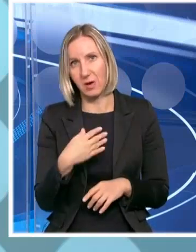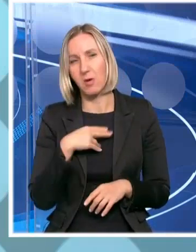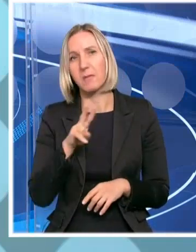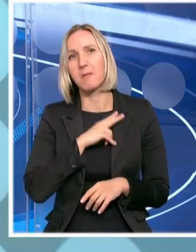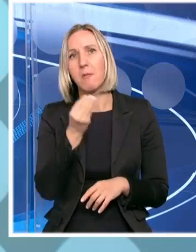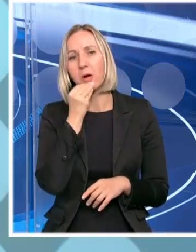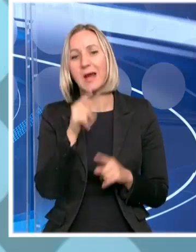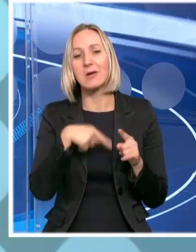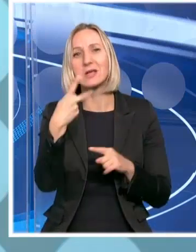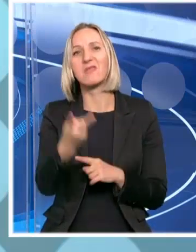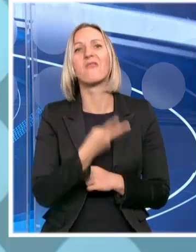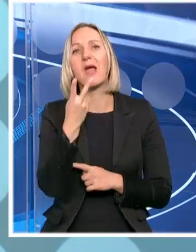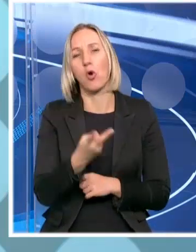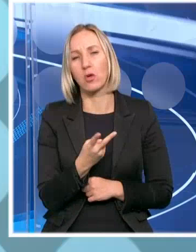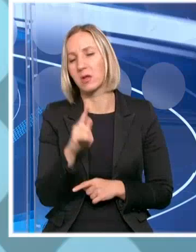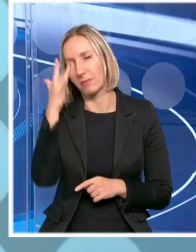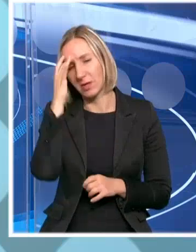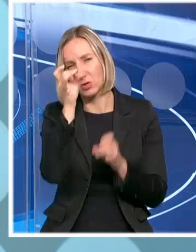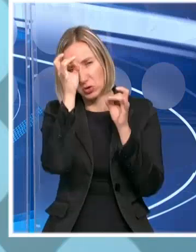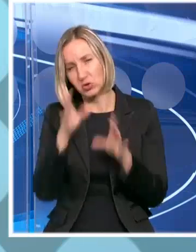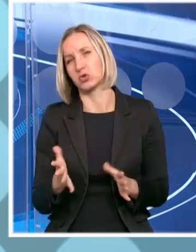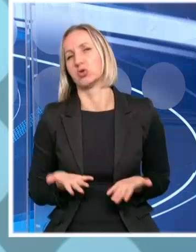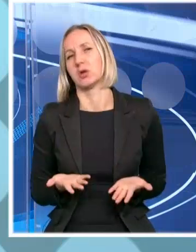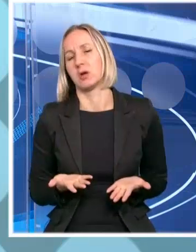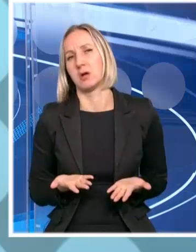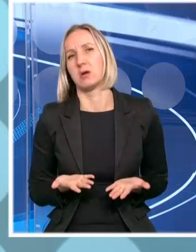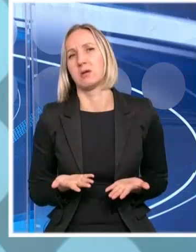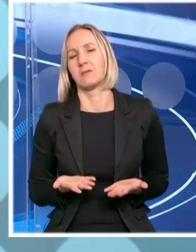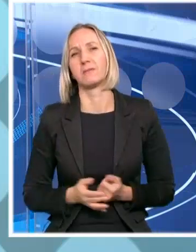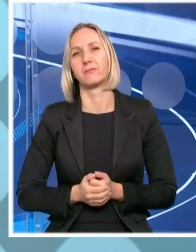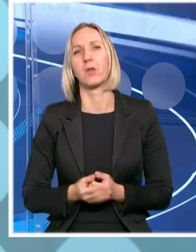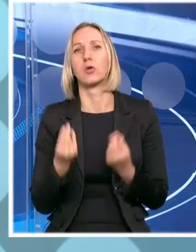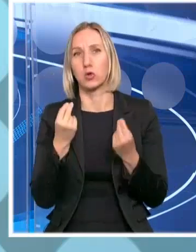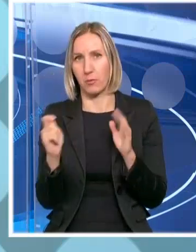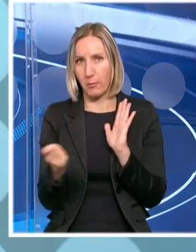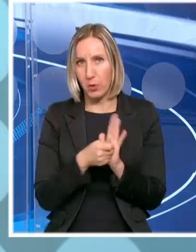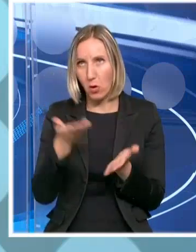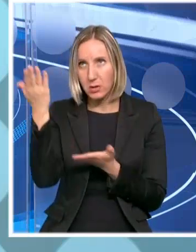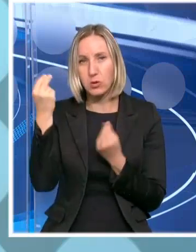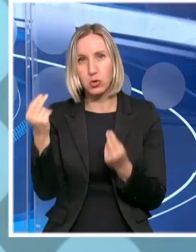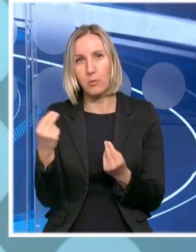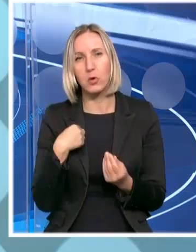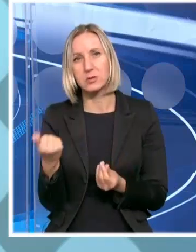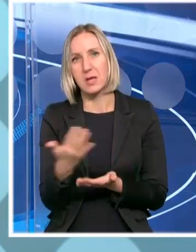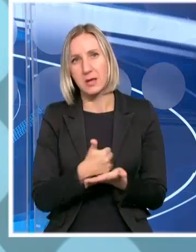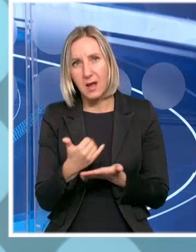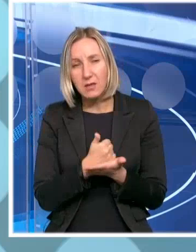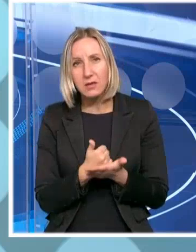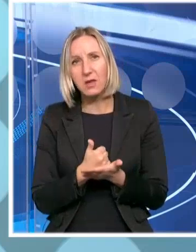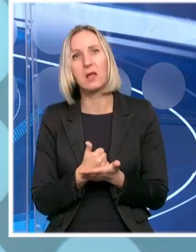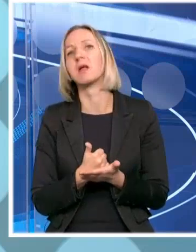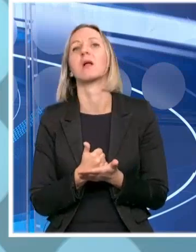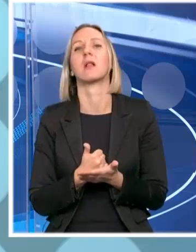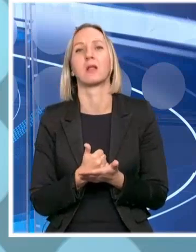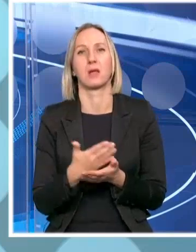hrane za naravne dve godine. I nemojte da brinete ništa. M smo dobro prodali, dobro zaradili. Naš